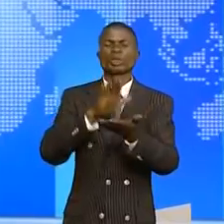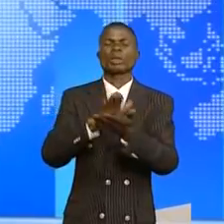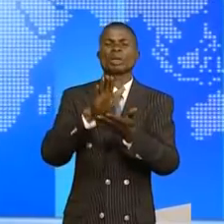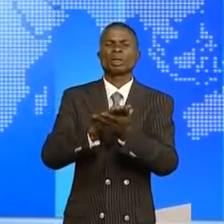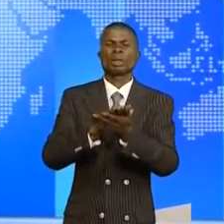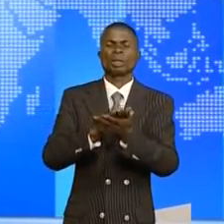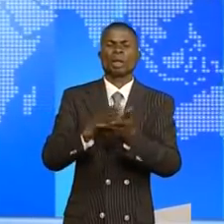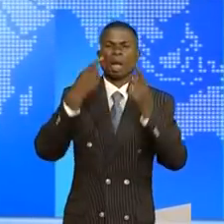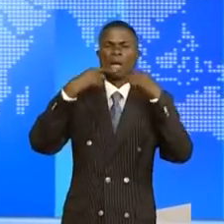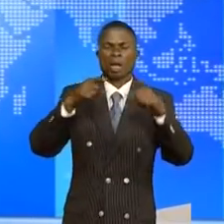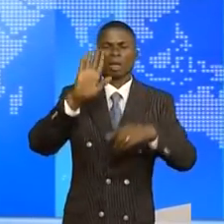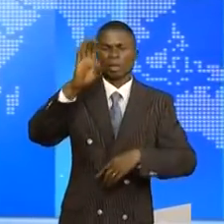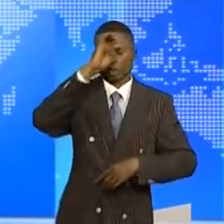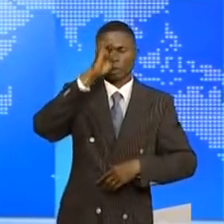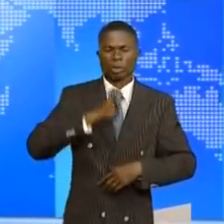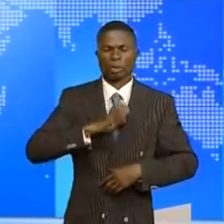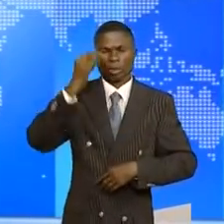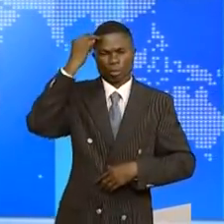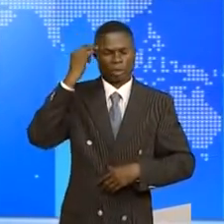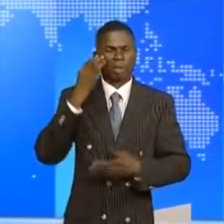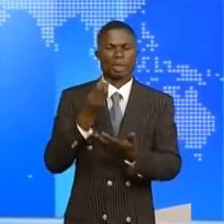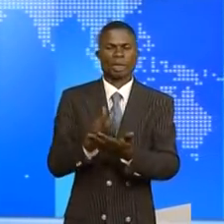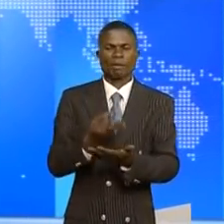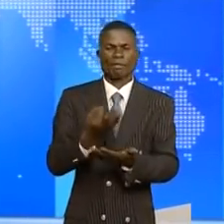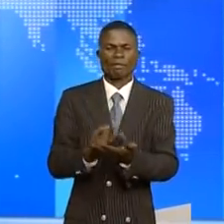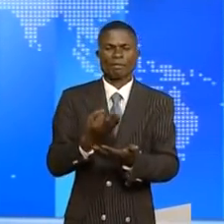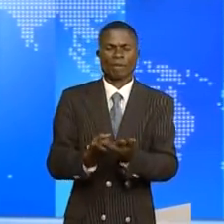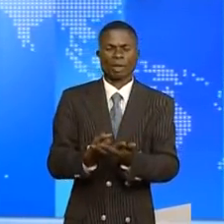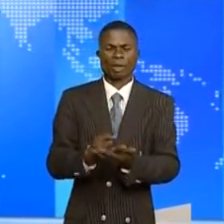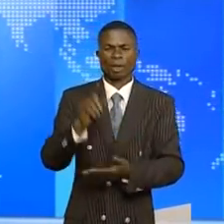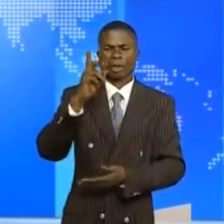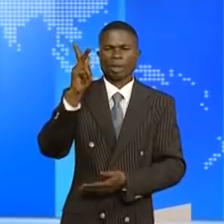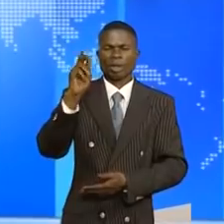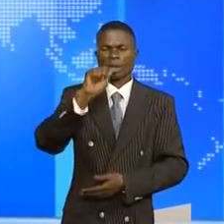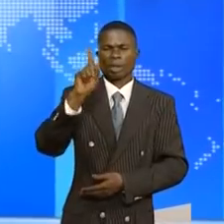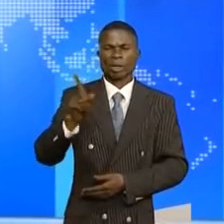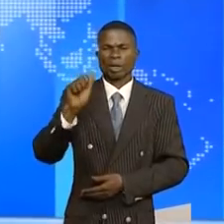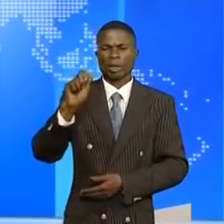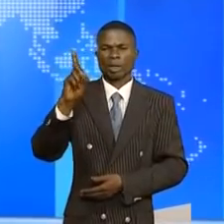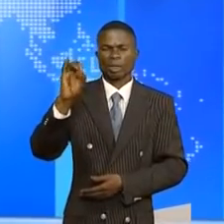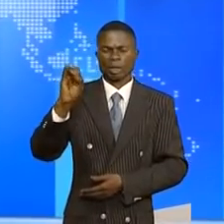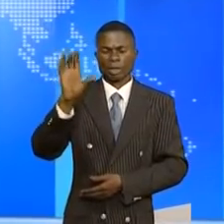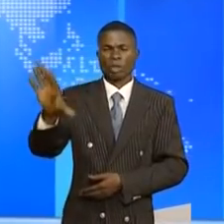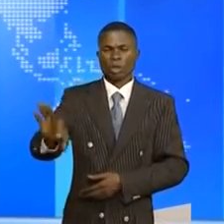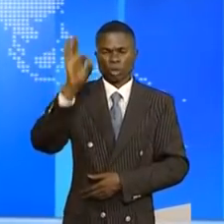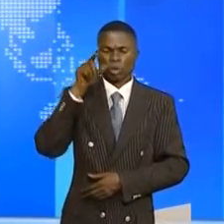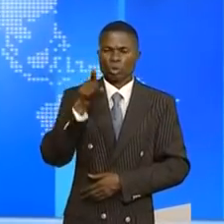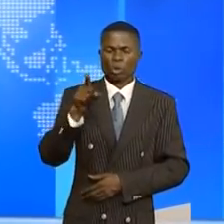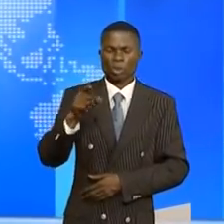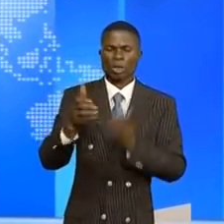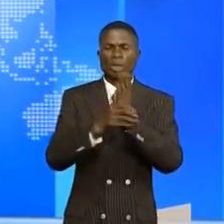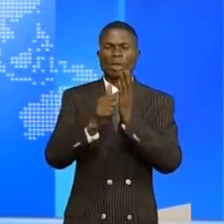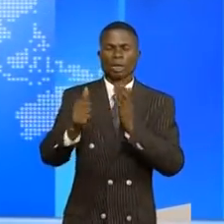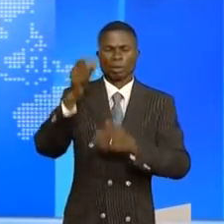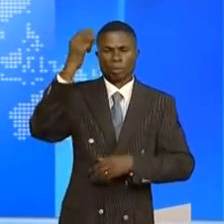adressé à son excellence, monsieur le ministre des Finances, Kazadi Kadima Zouzi-Nicolas, à l'occasion de votre nomination en qualité